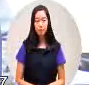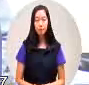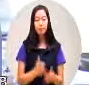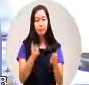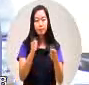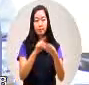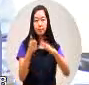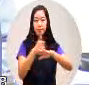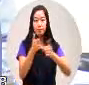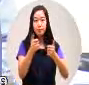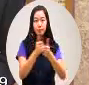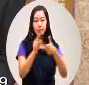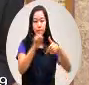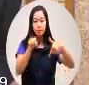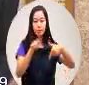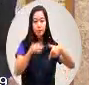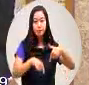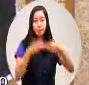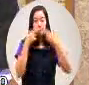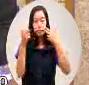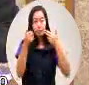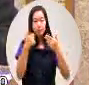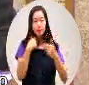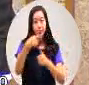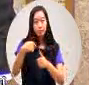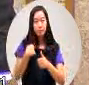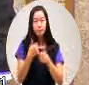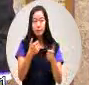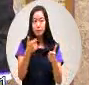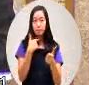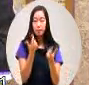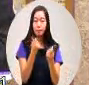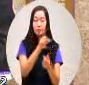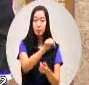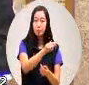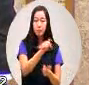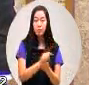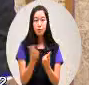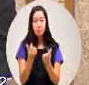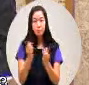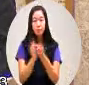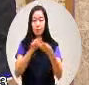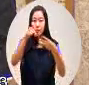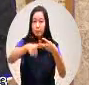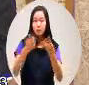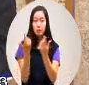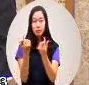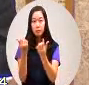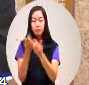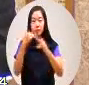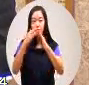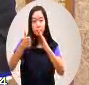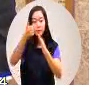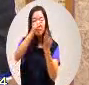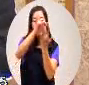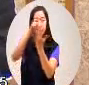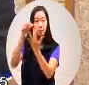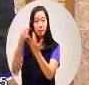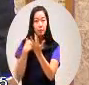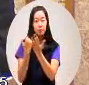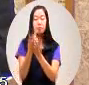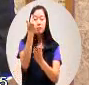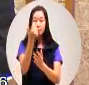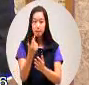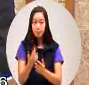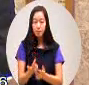谢谢主席谢谢一直坦大议员的指教我想包括师资包括主任包括校长征事我们逐渐